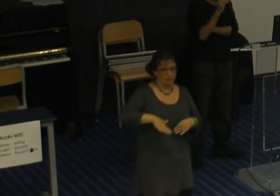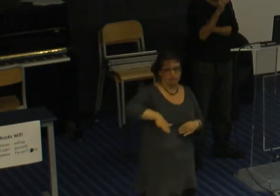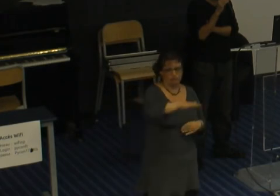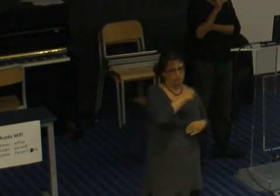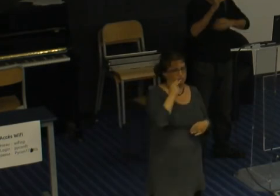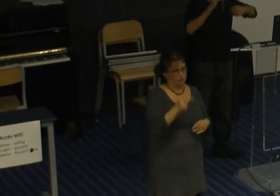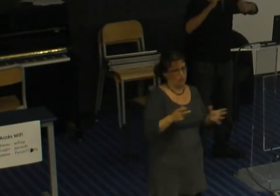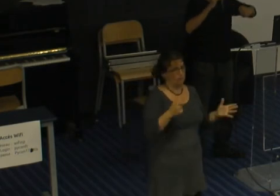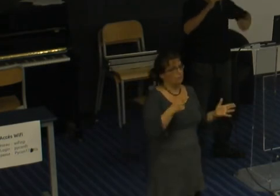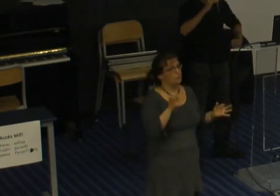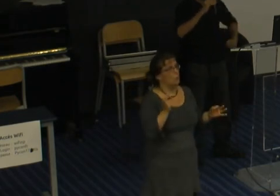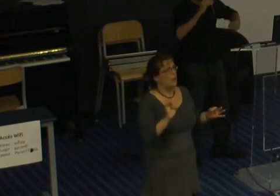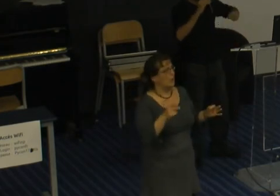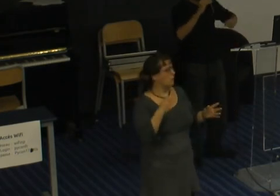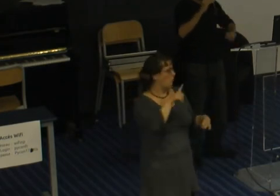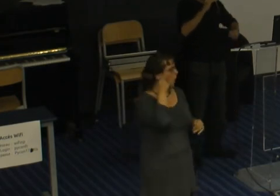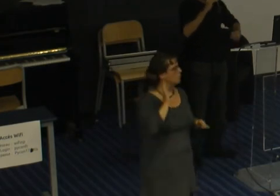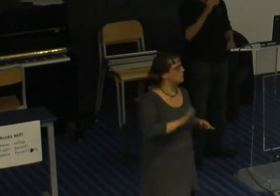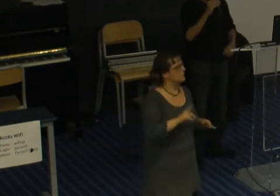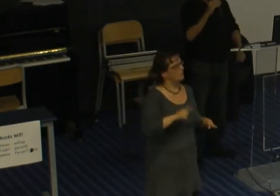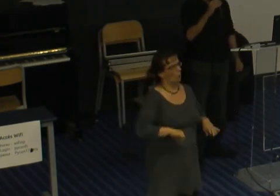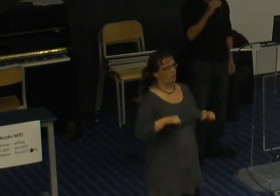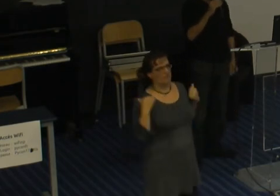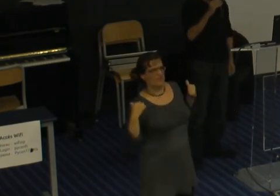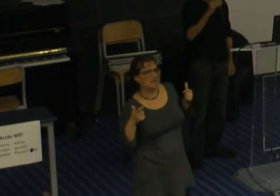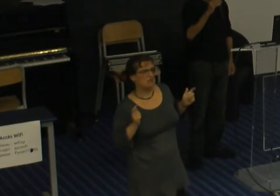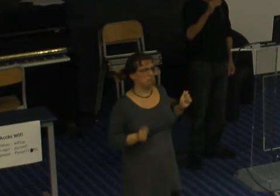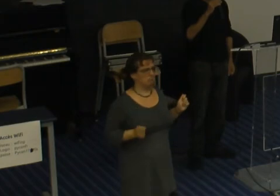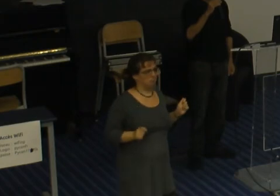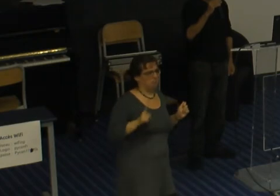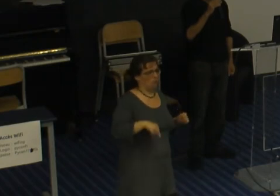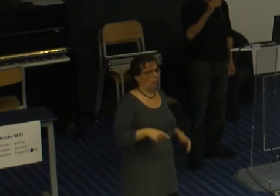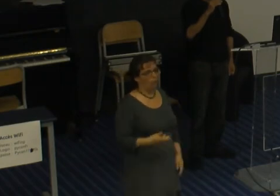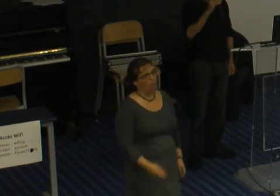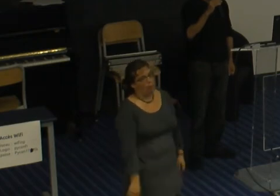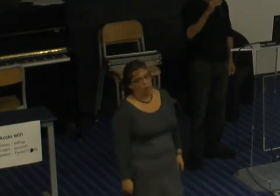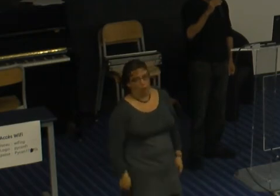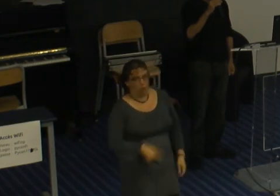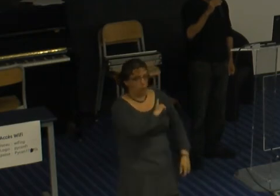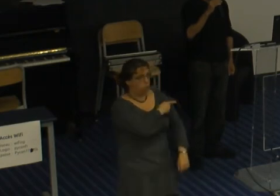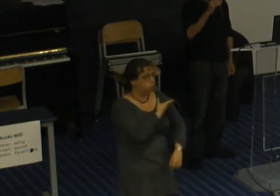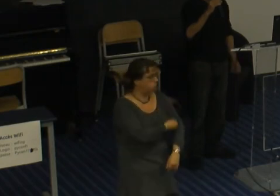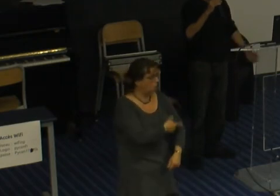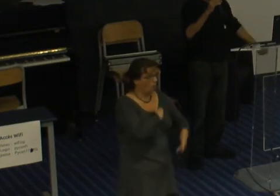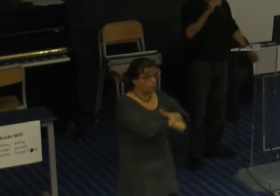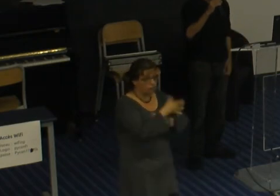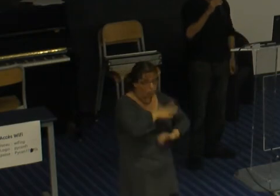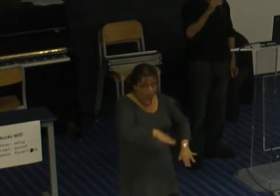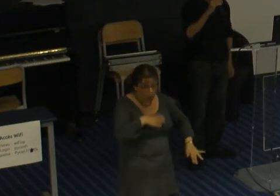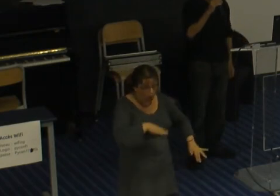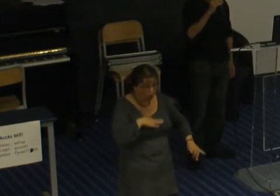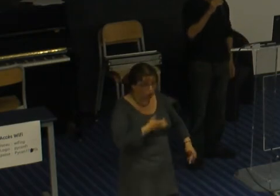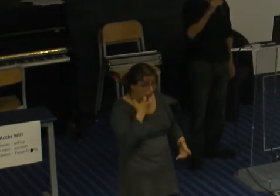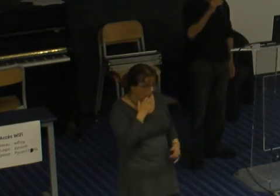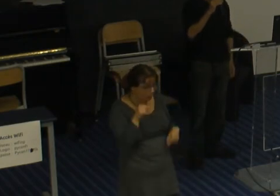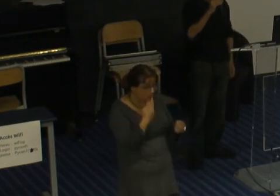doit vivre selon des clichés virils on doit tout le temps être ci et ça bah des fois non on n'a pas envie j'ai pas envie de faire un foot moi j'aime pas le foot bah